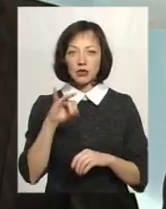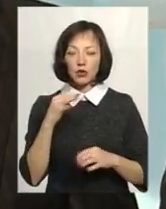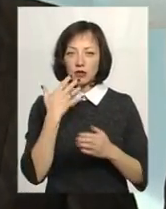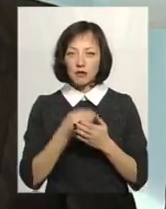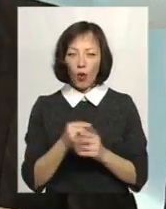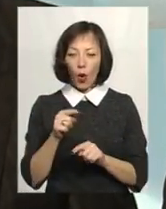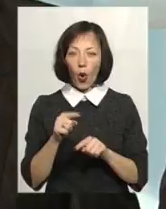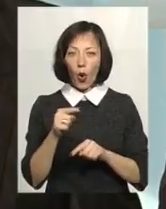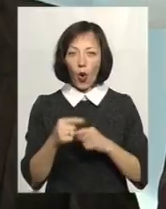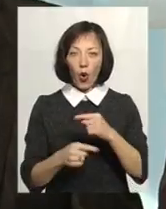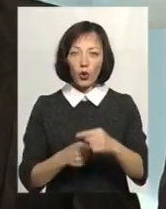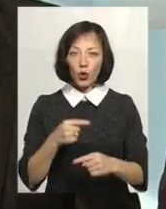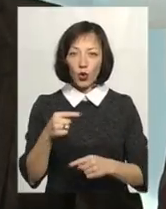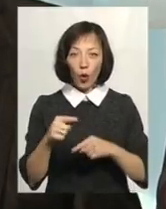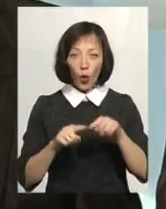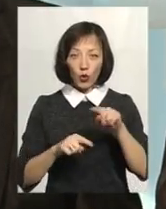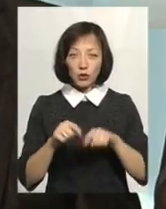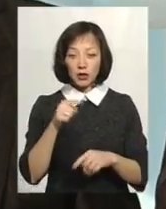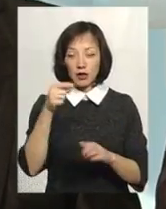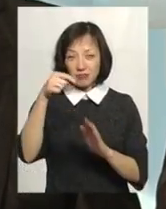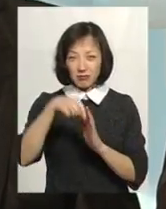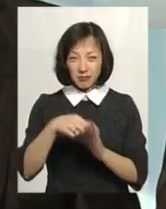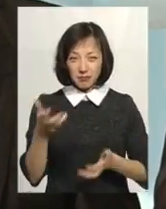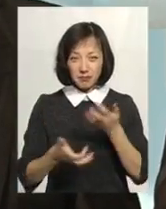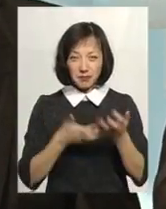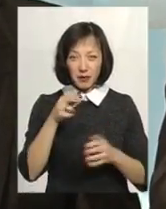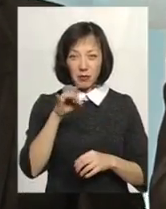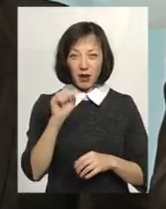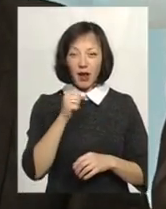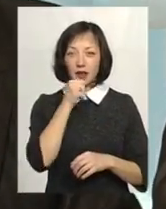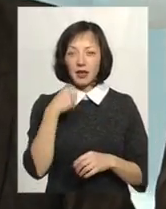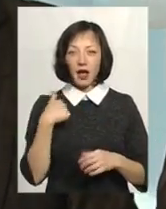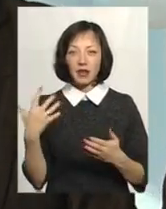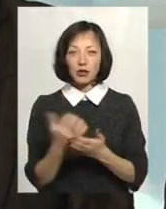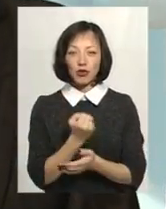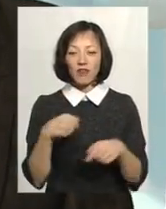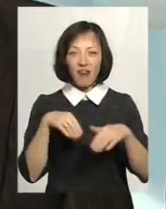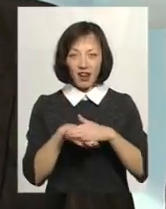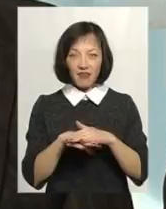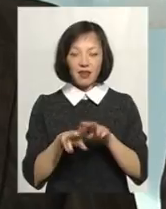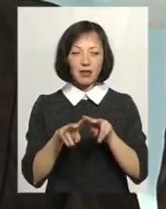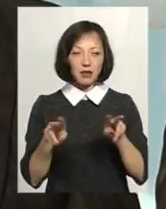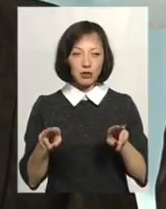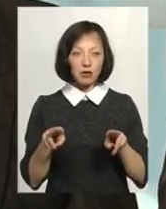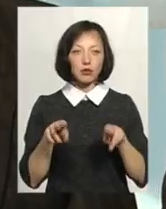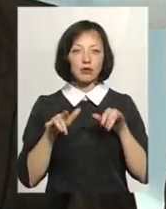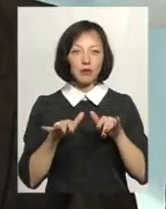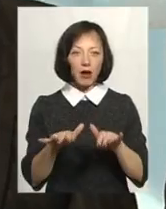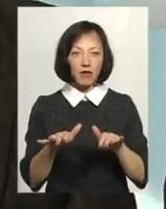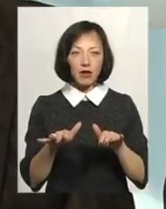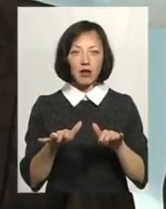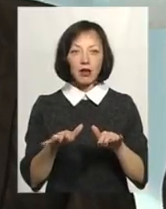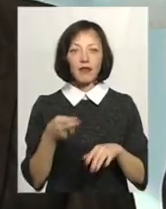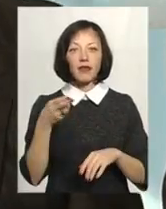свого роду і дійшов до прадіда, Я нашов таке в нашому архіві, нашов таку саму справу на моєму